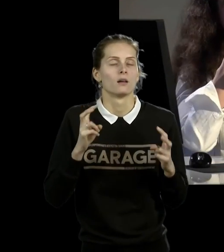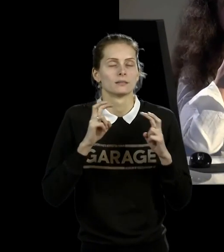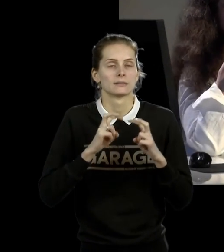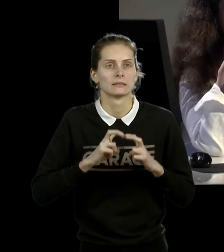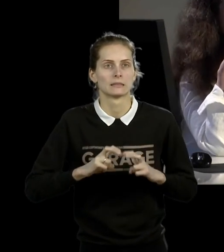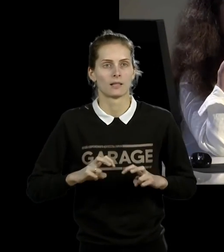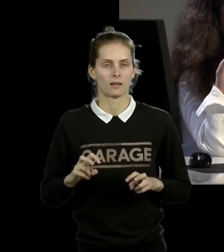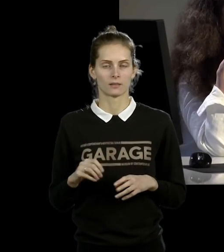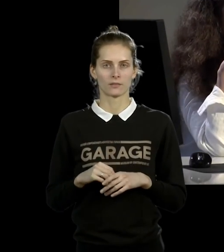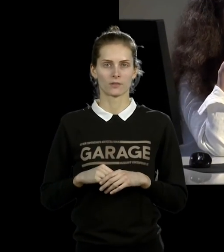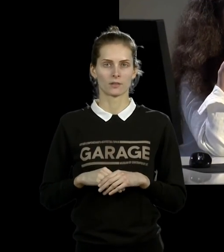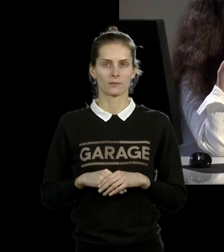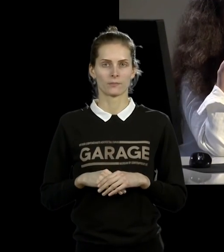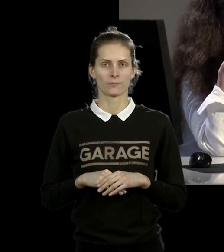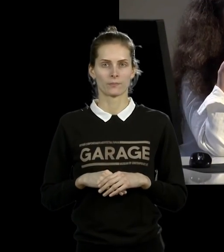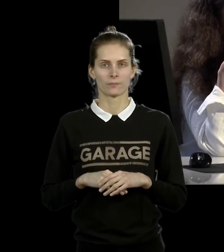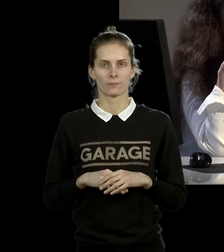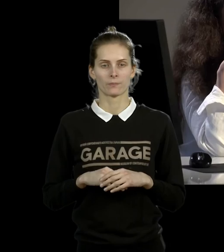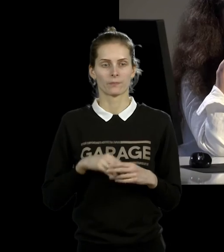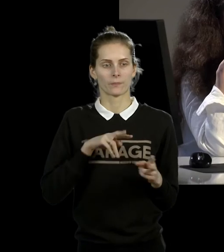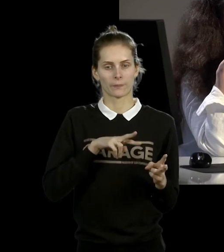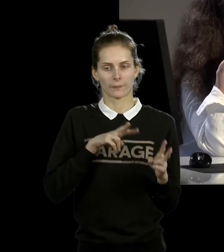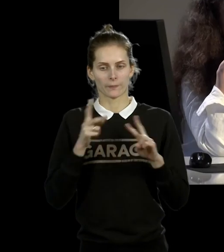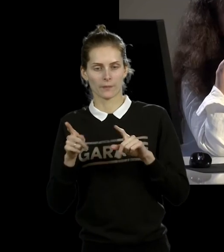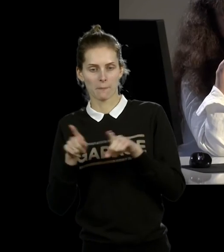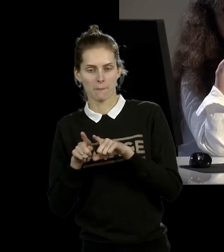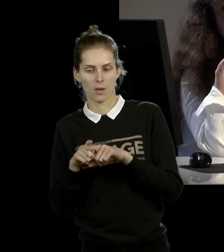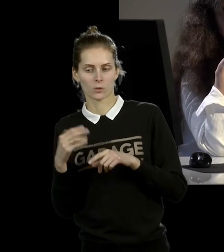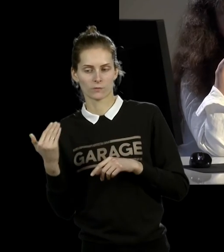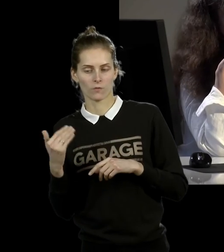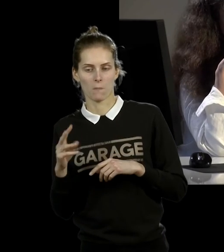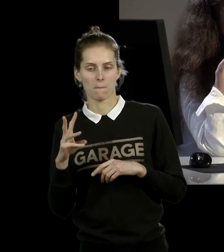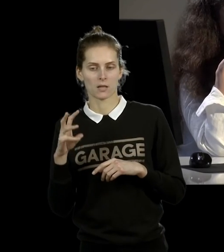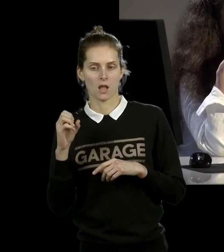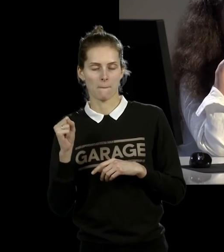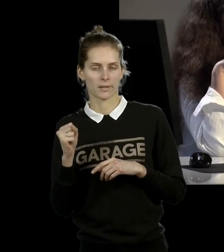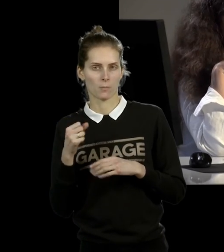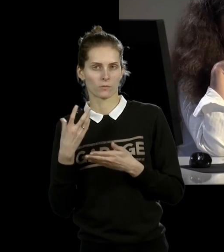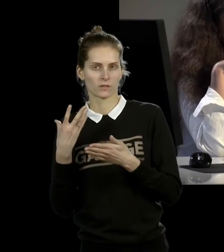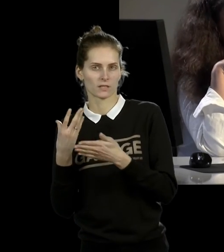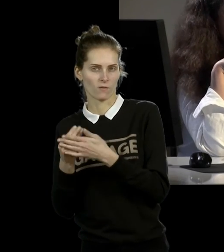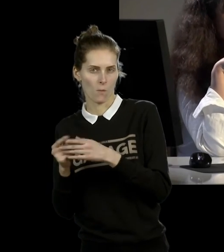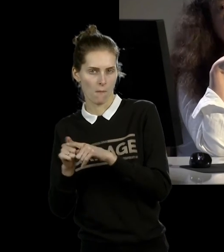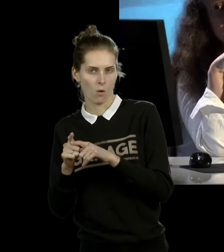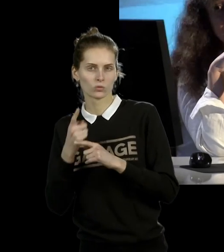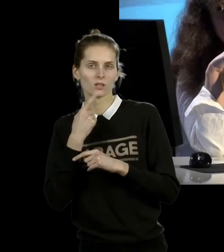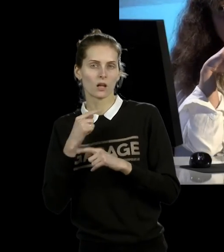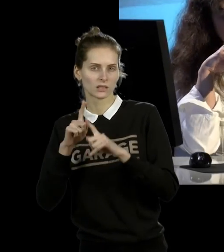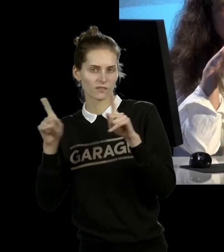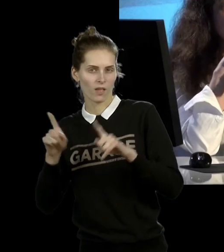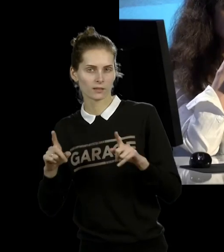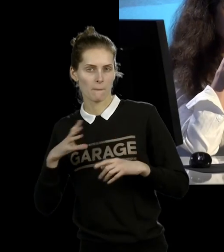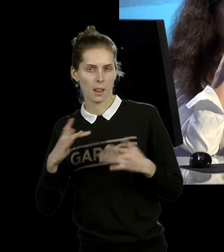Собственно, ремейк перформанса самой Марины Абрамовича Губы Томасовой, все та же история с «Красной звездой». И